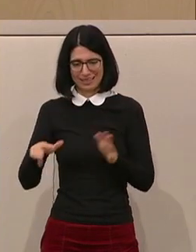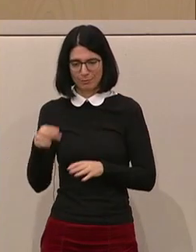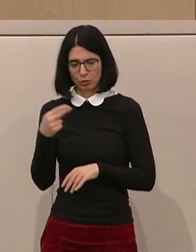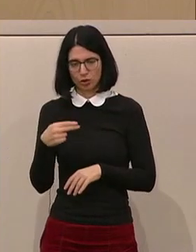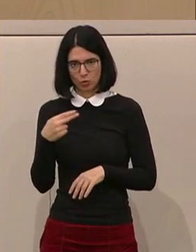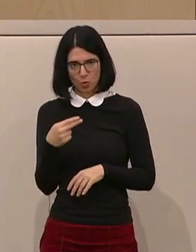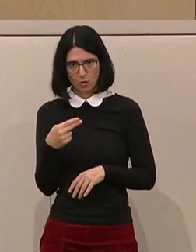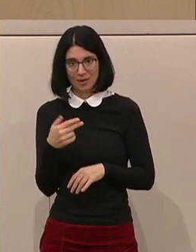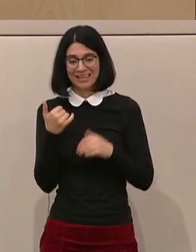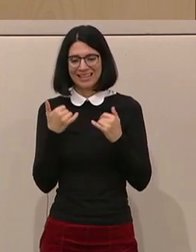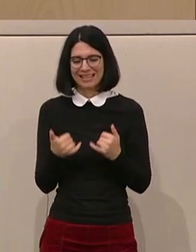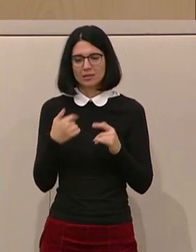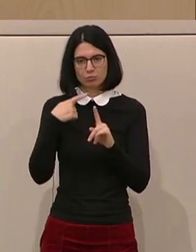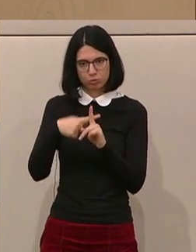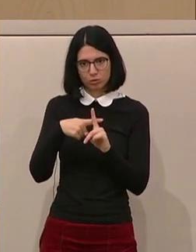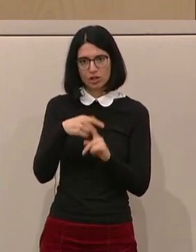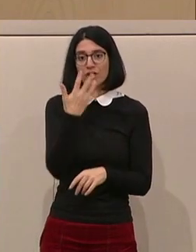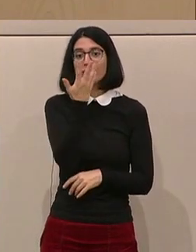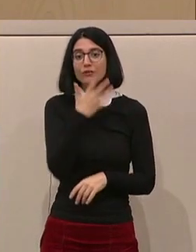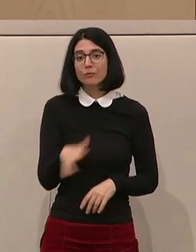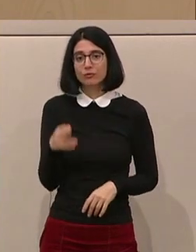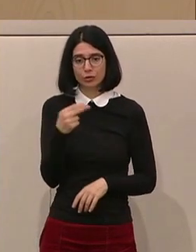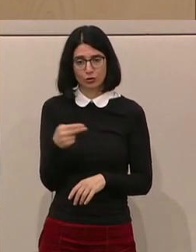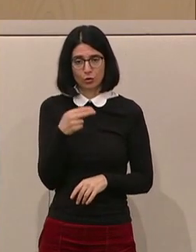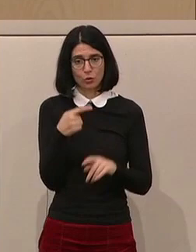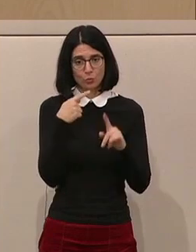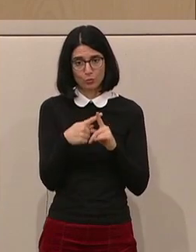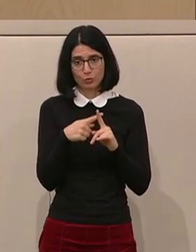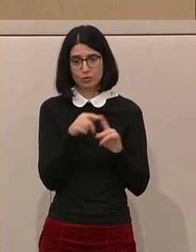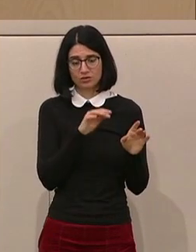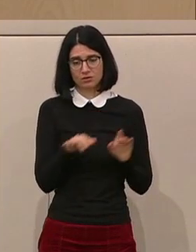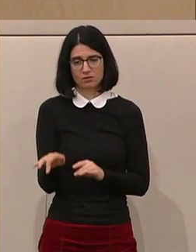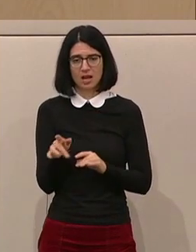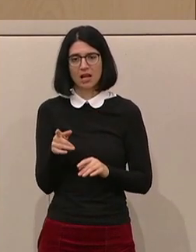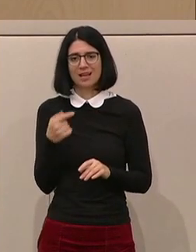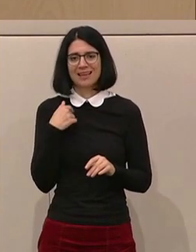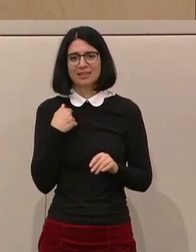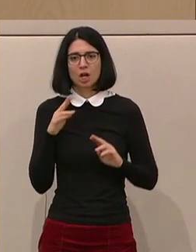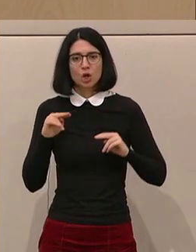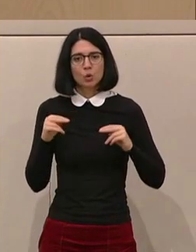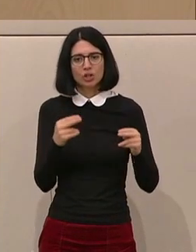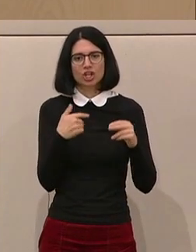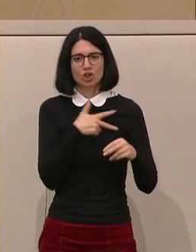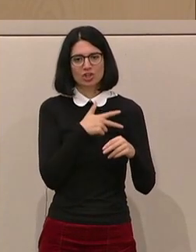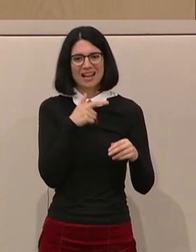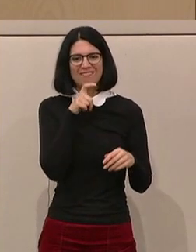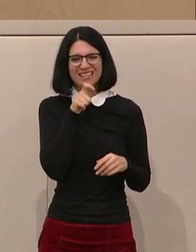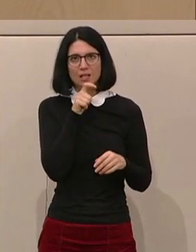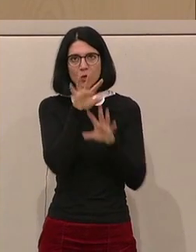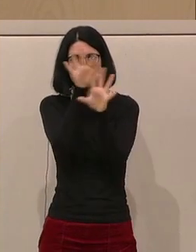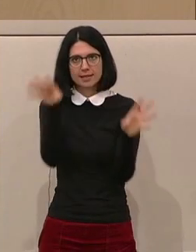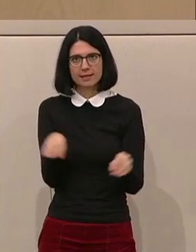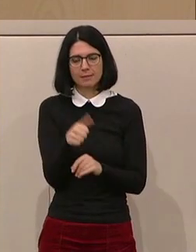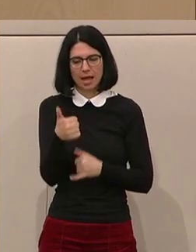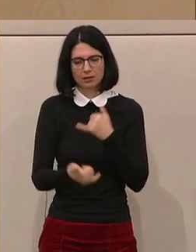hat, bekommt einen Kindermehrbetrag von 500 Euro plus einer zusätzlichen Rückerstattung für die Spezialversicherung ergibt einen